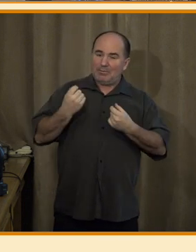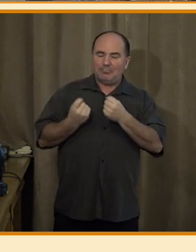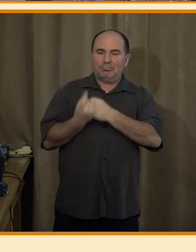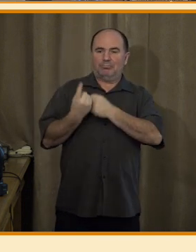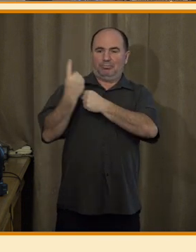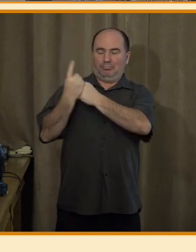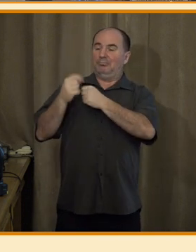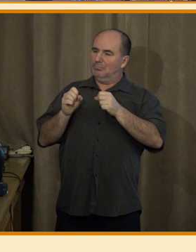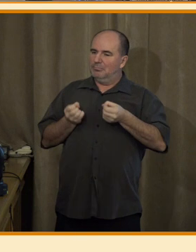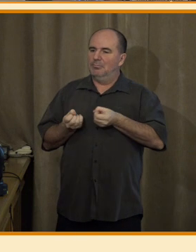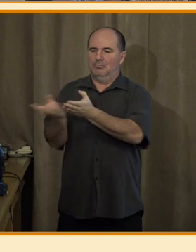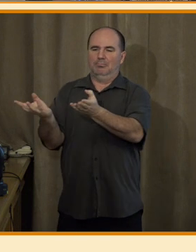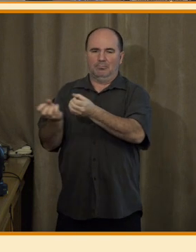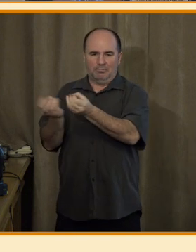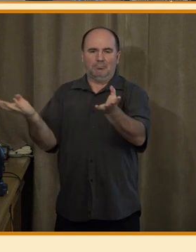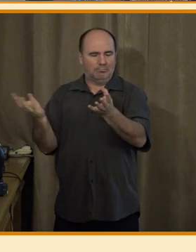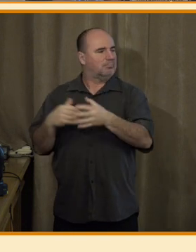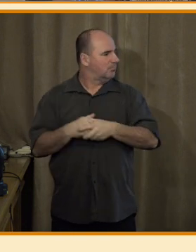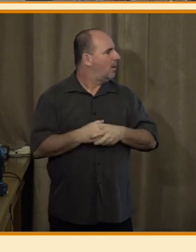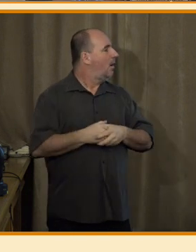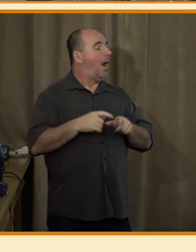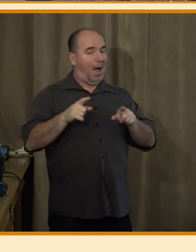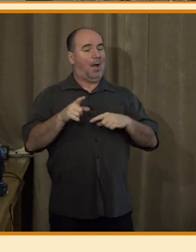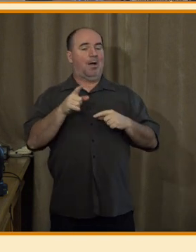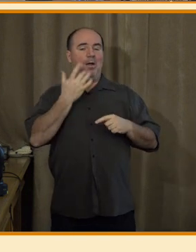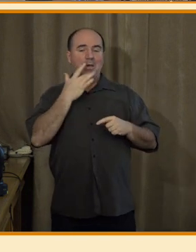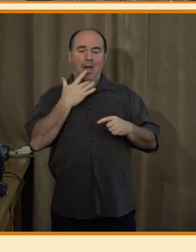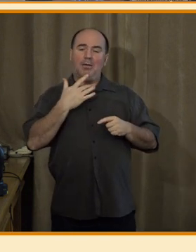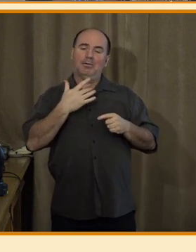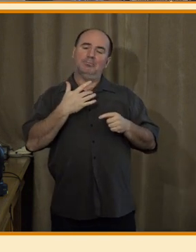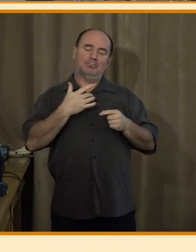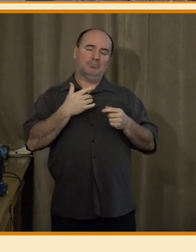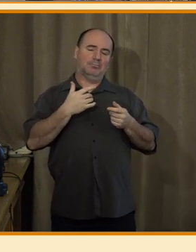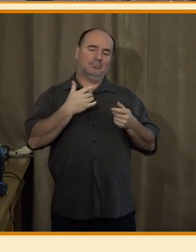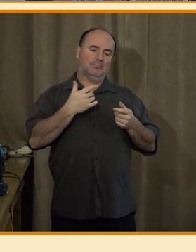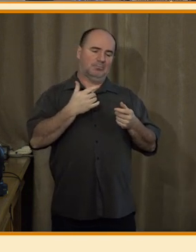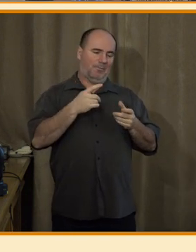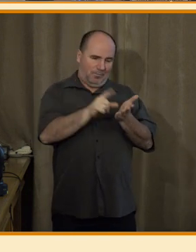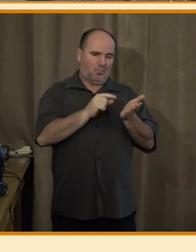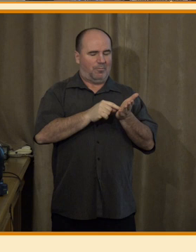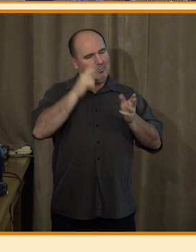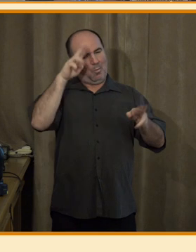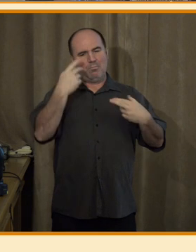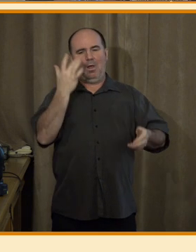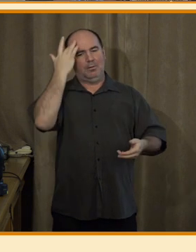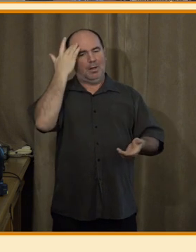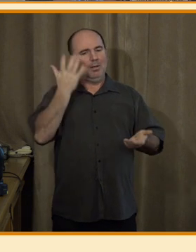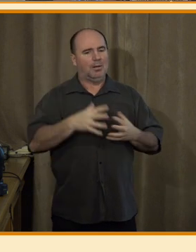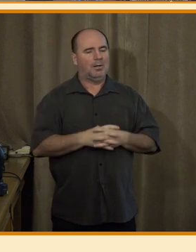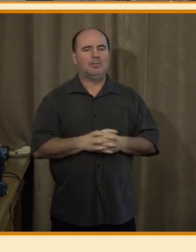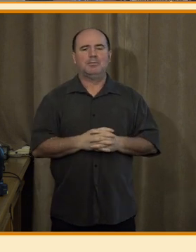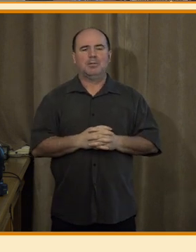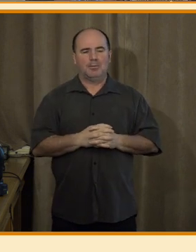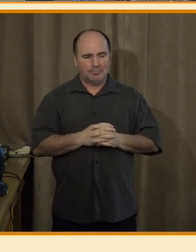V Četce máme pracovní skupinu k možnostem využití umělé inteligence. A jak už jsem říkala, některé úkoly v redakčním systému zkoušíme přímo v